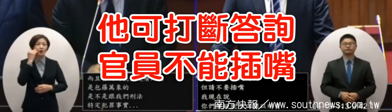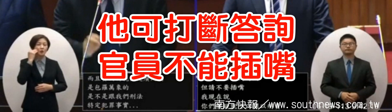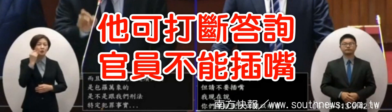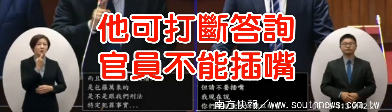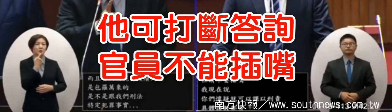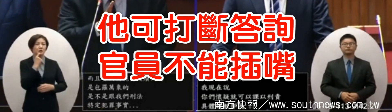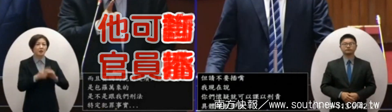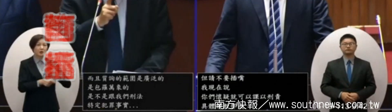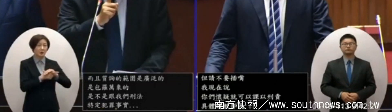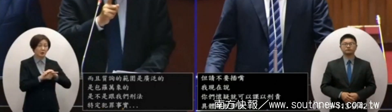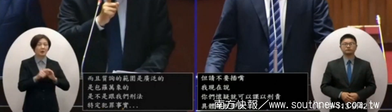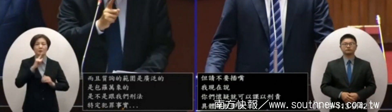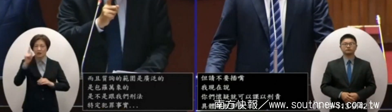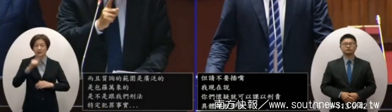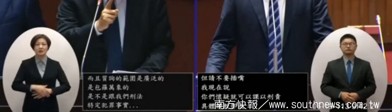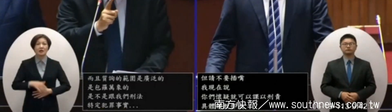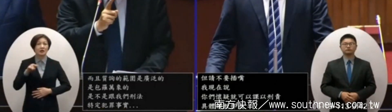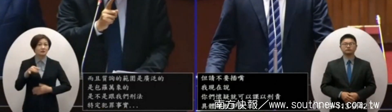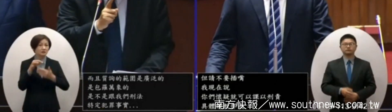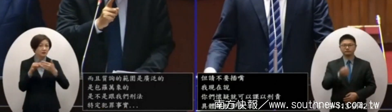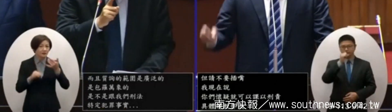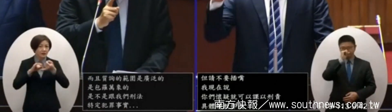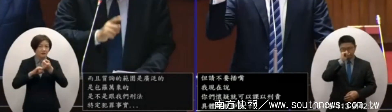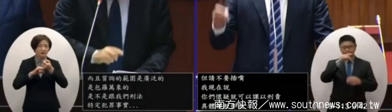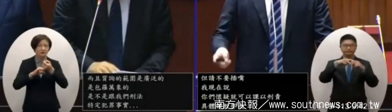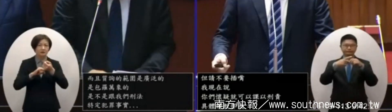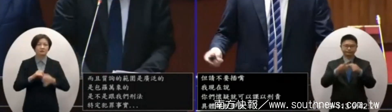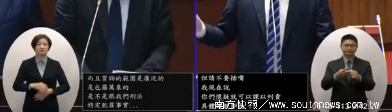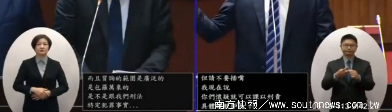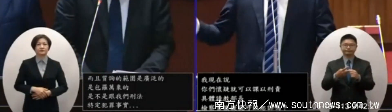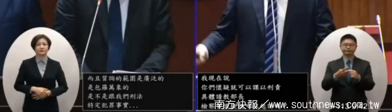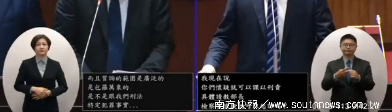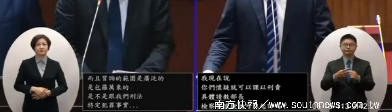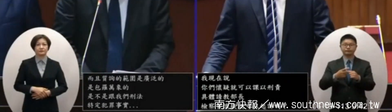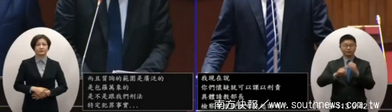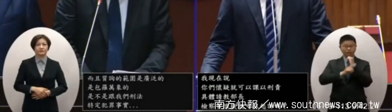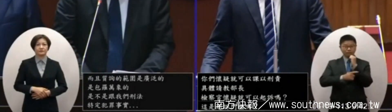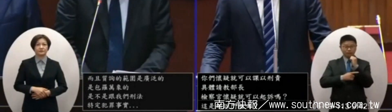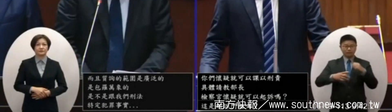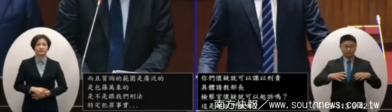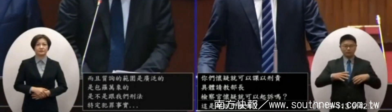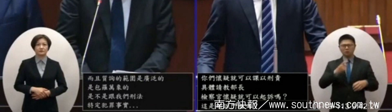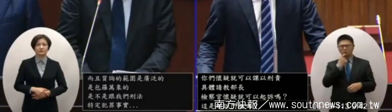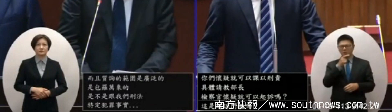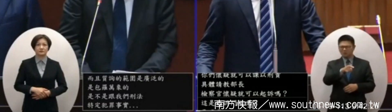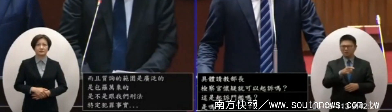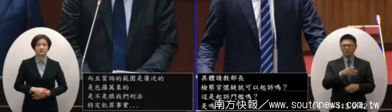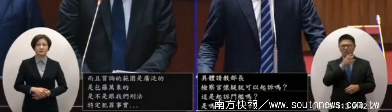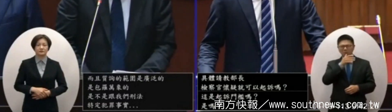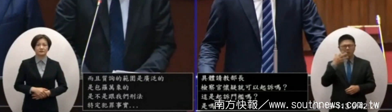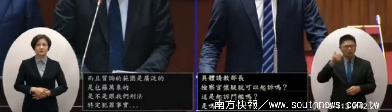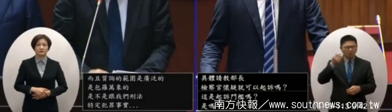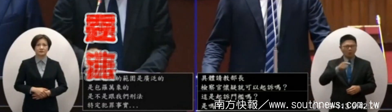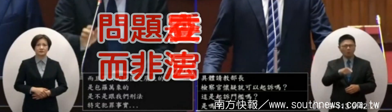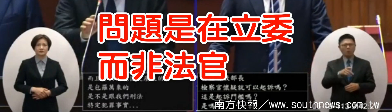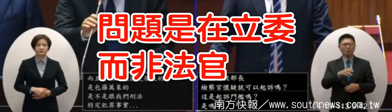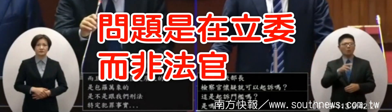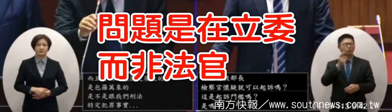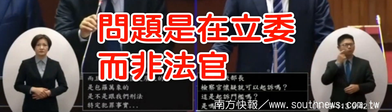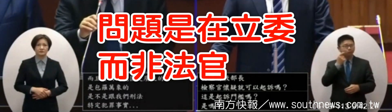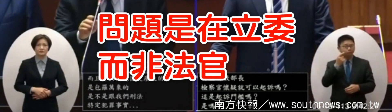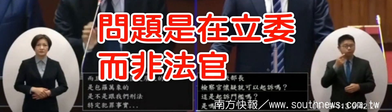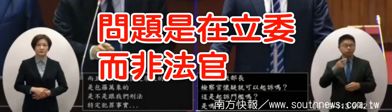李說他就會起訴但是但是這一條的法案第二個法官或懷疑他虛偽陳述就判他刑責嗎